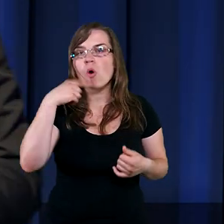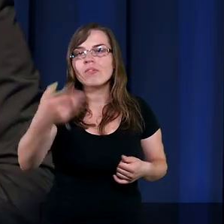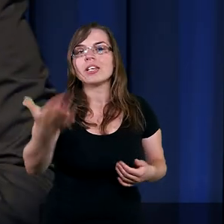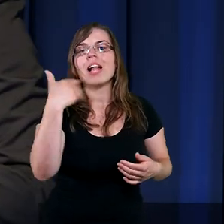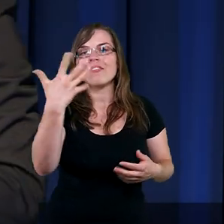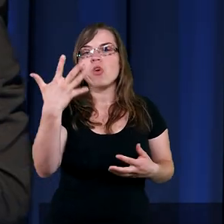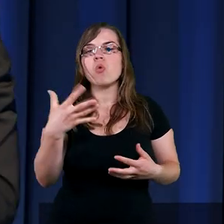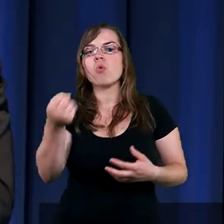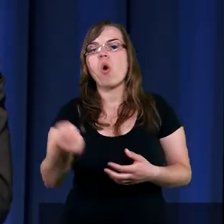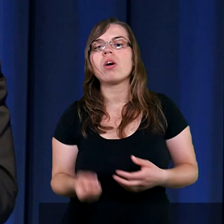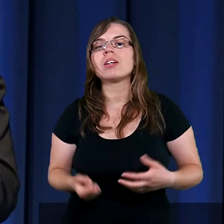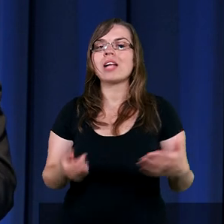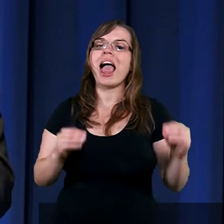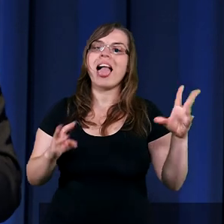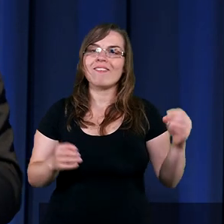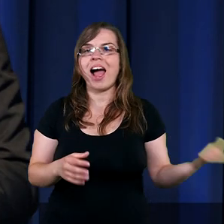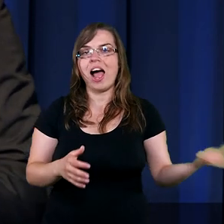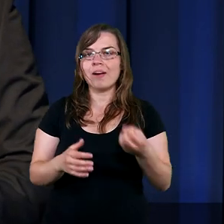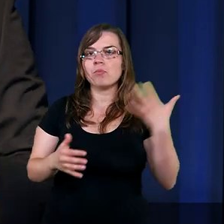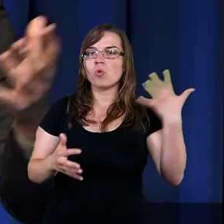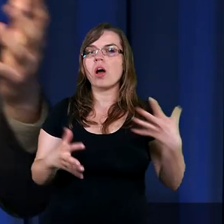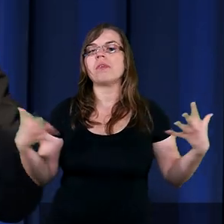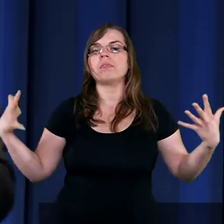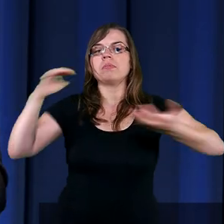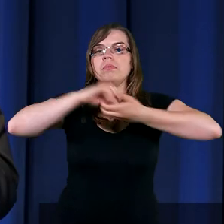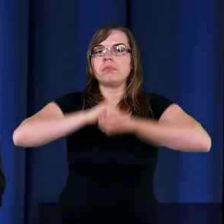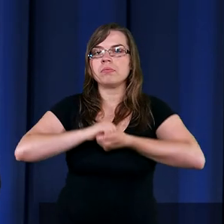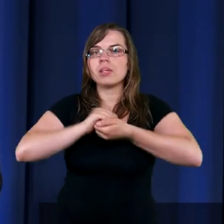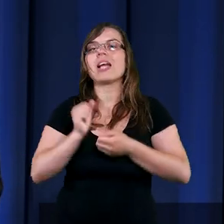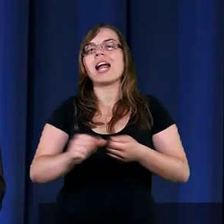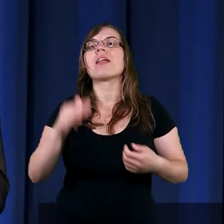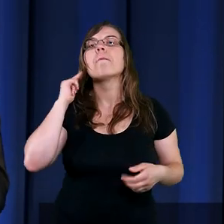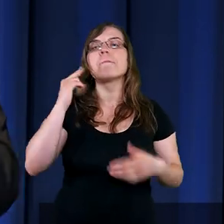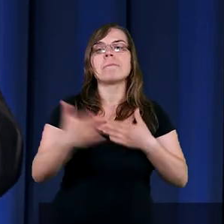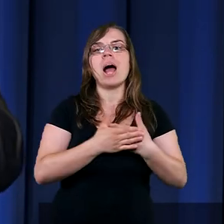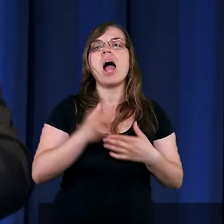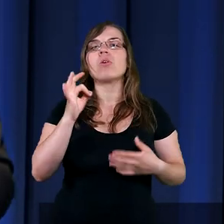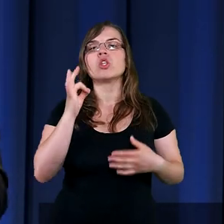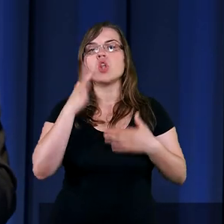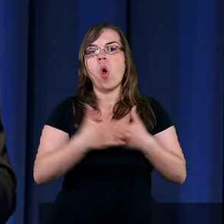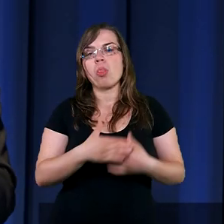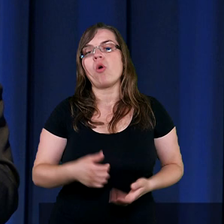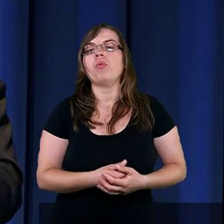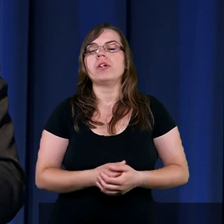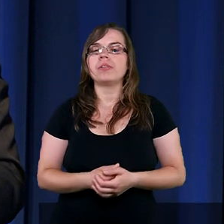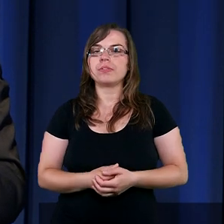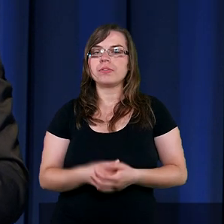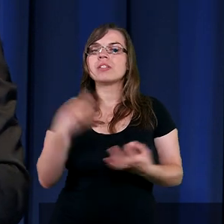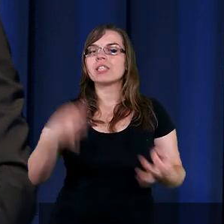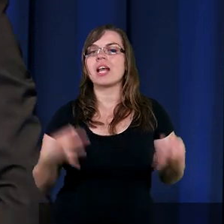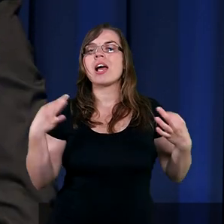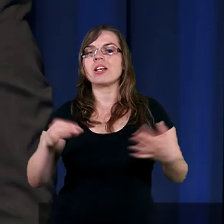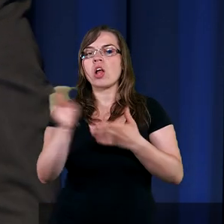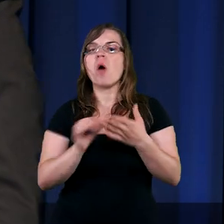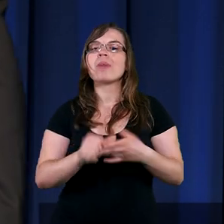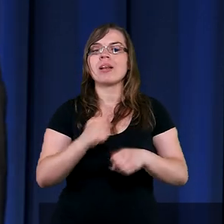mi swoją dłoń. Ewo, daj mi swoją dłoń. Teraz jesteście mężem i żoną. Pierwszy ślub. A teraz jest